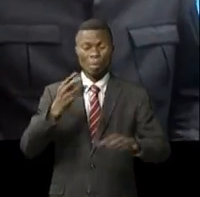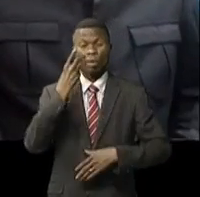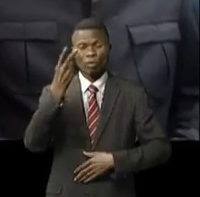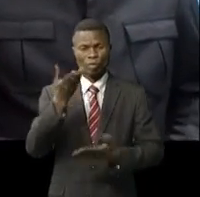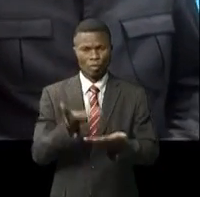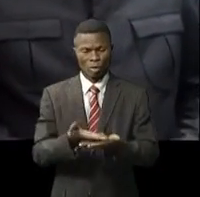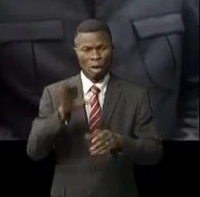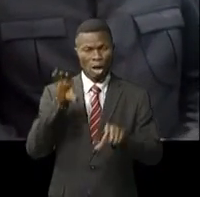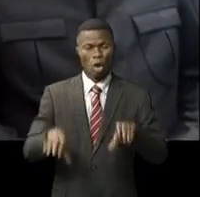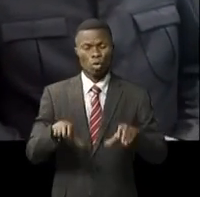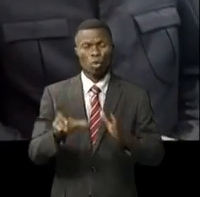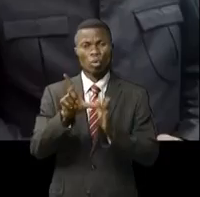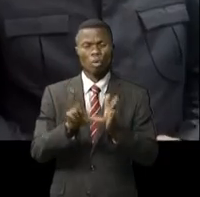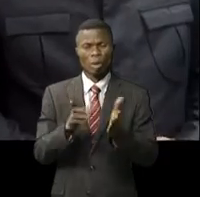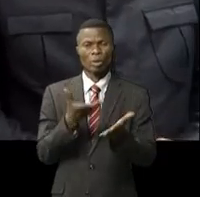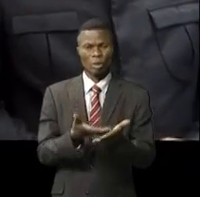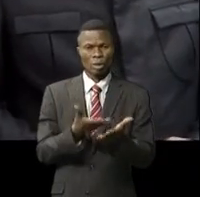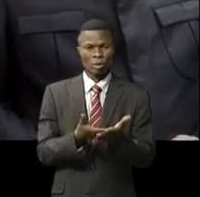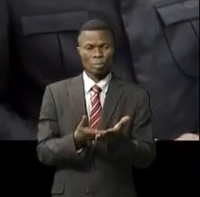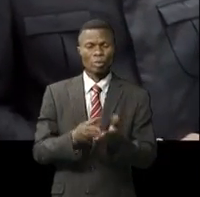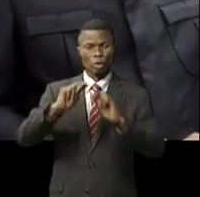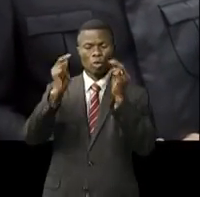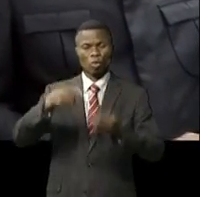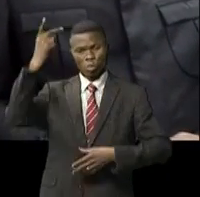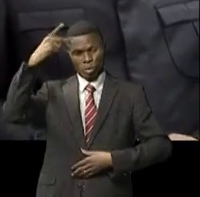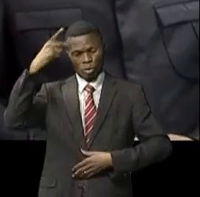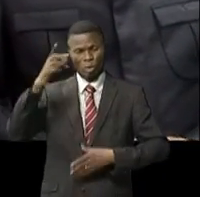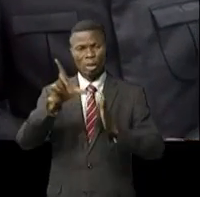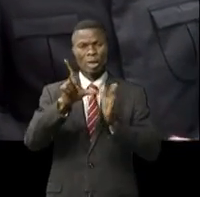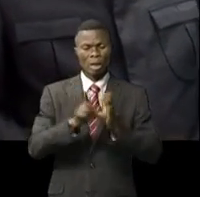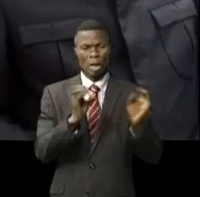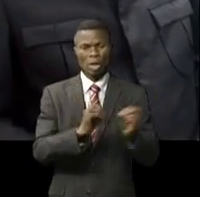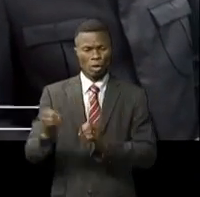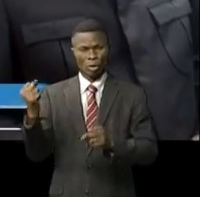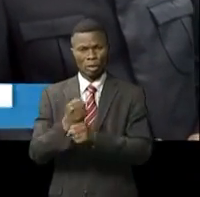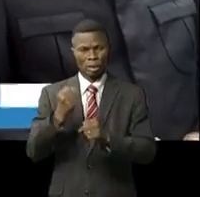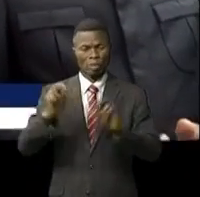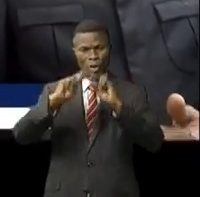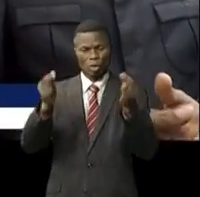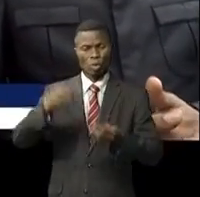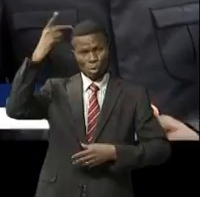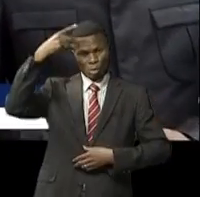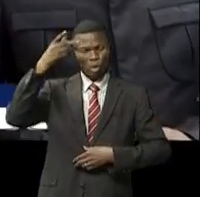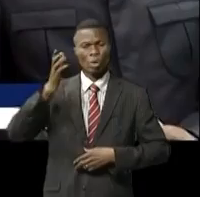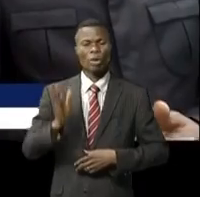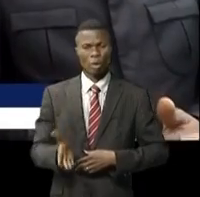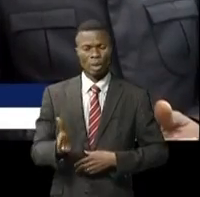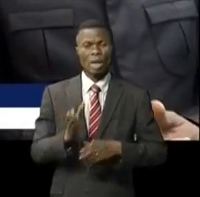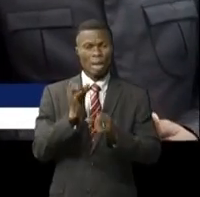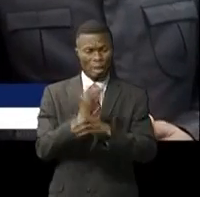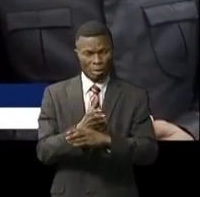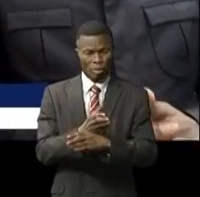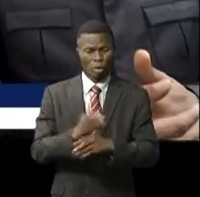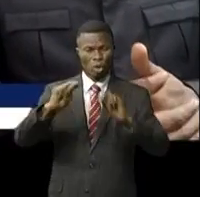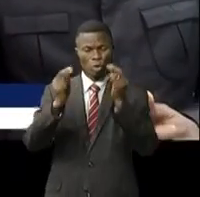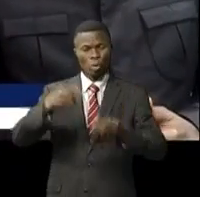Congo nous avons une loi sur le parti politique la loi portant organiser le fonctionnement des partis politiques qui dispose que les